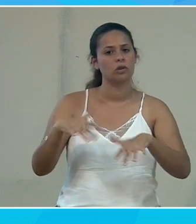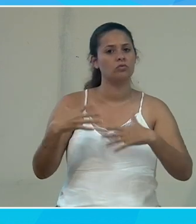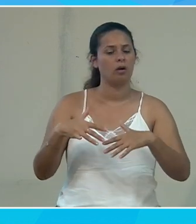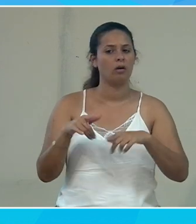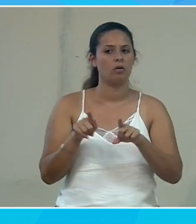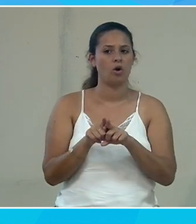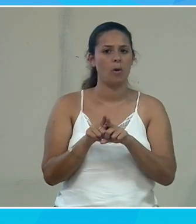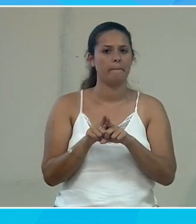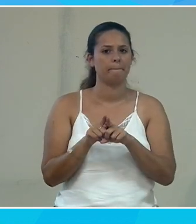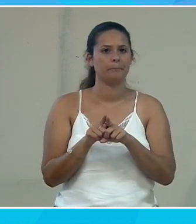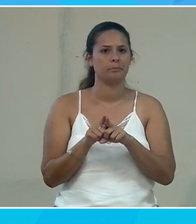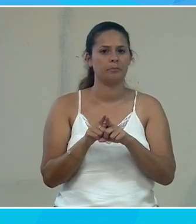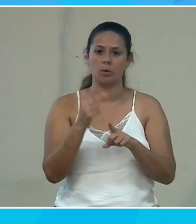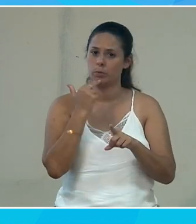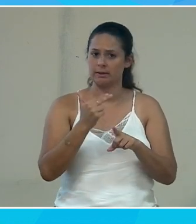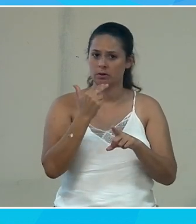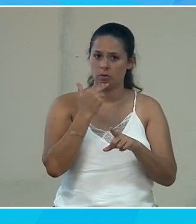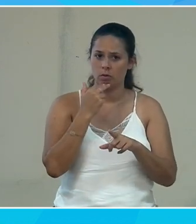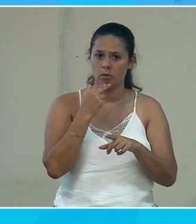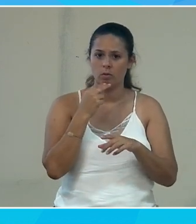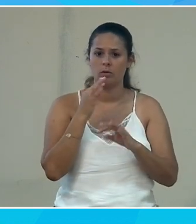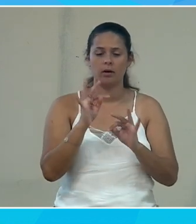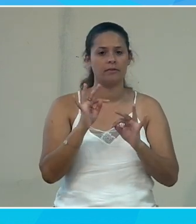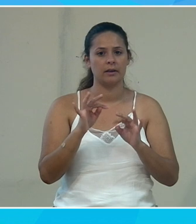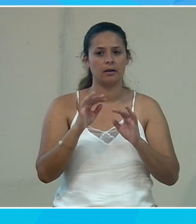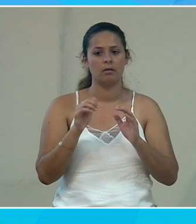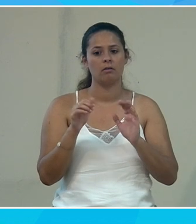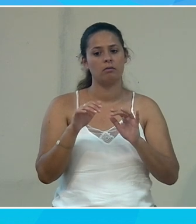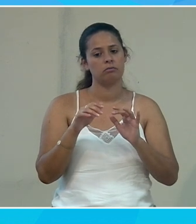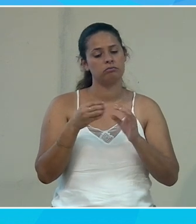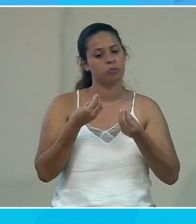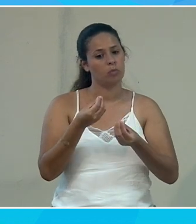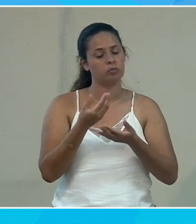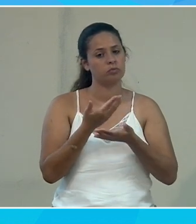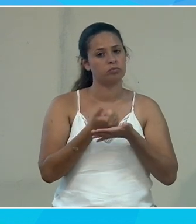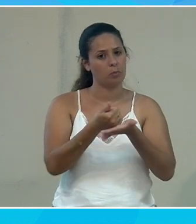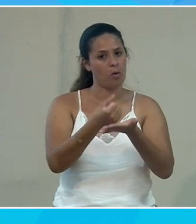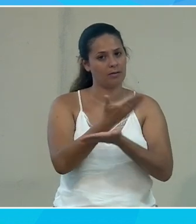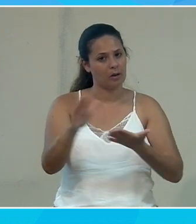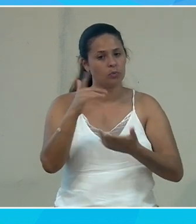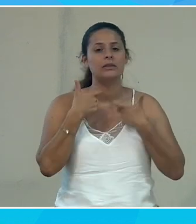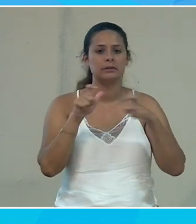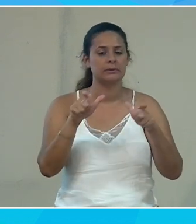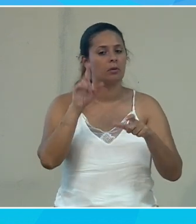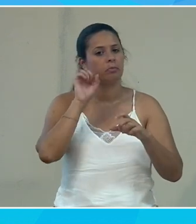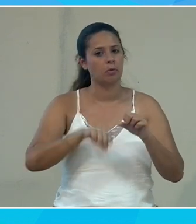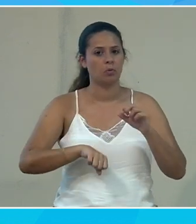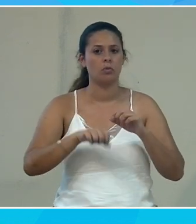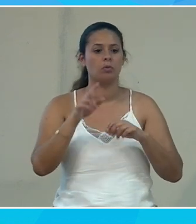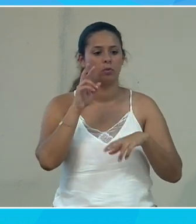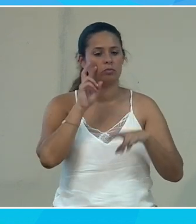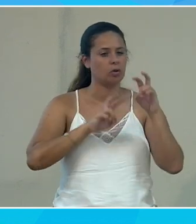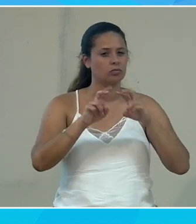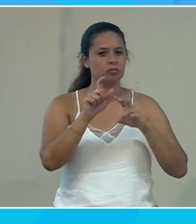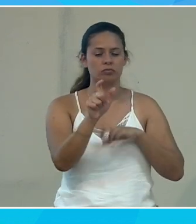utilisateurs de nos fonctions d'accessibilité un support gratuit donc vous pouvez chercher quelque chose qui s